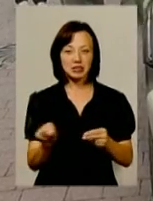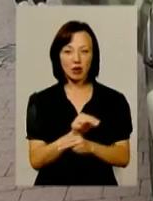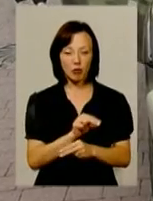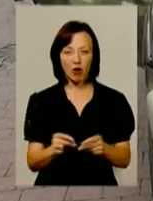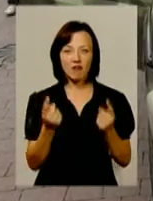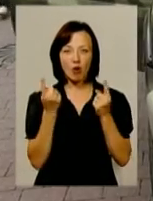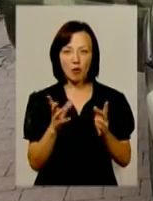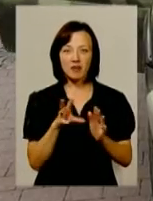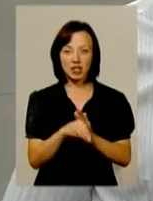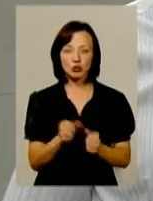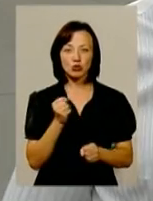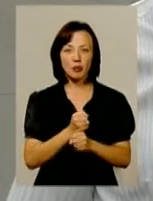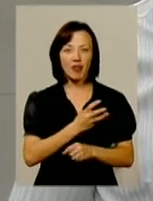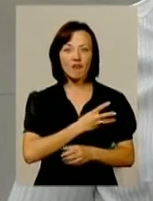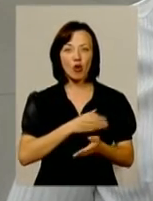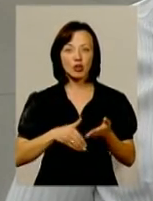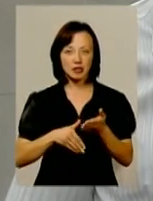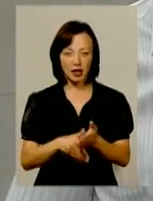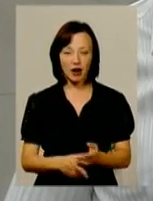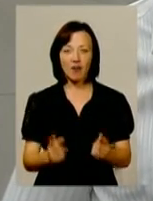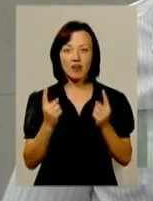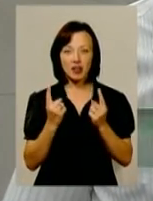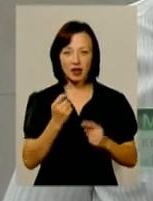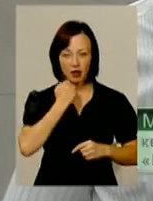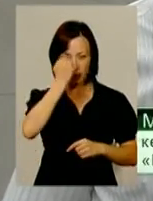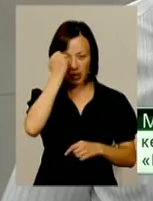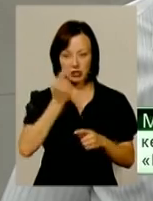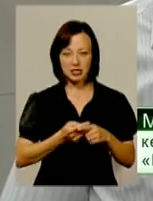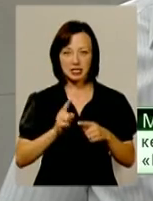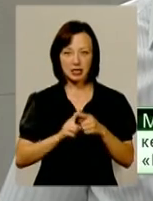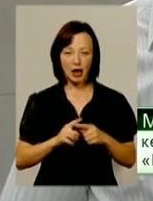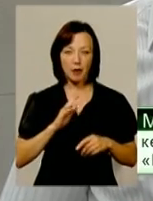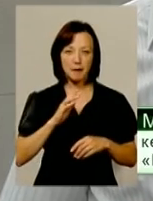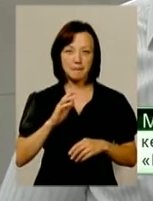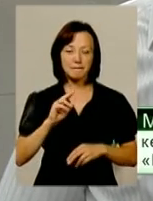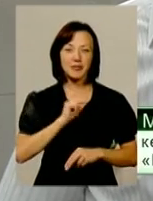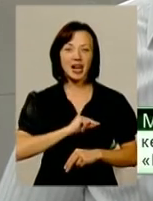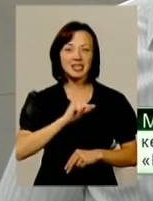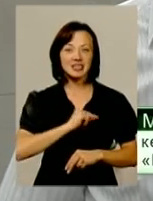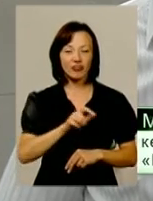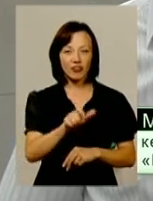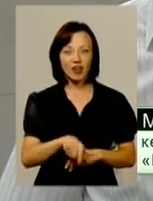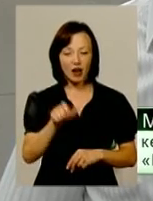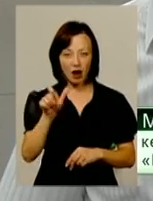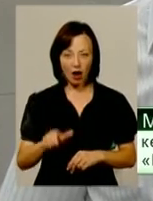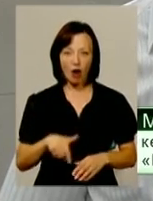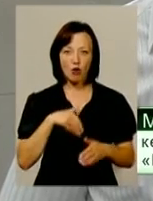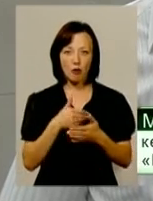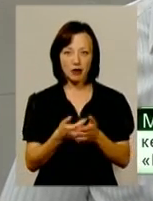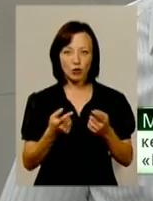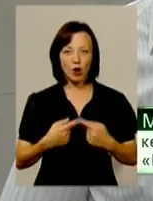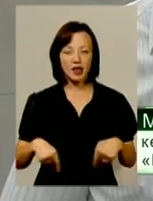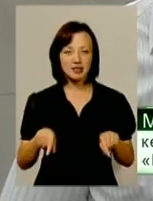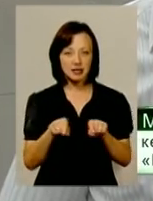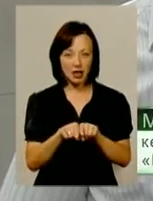автівки зробили і волонтери. «Мабуть, найвелика вдячність – це працівникам моєї громадської